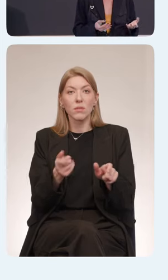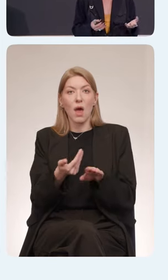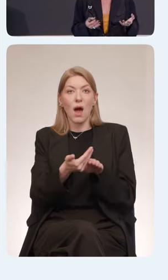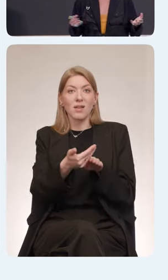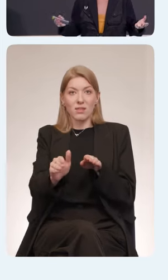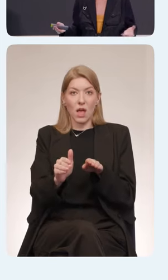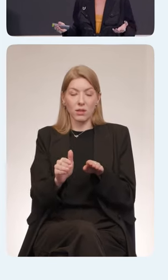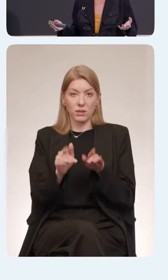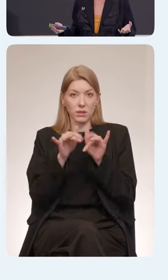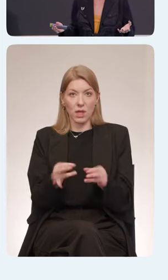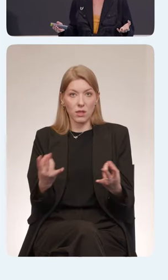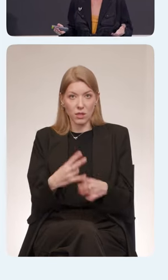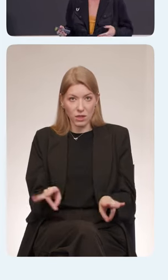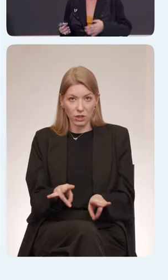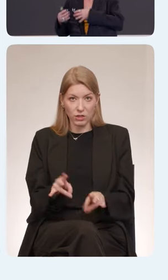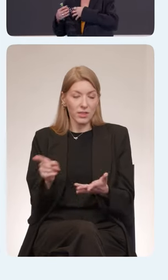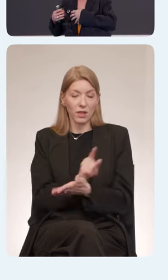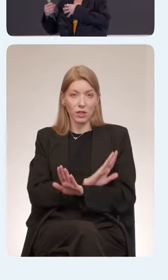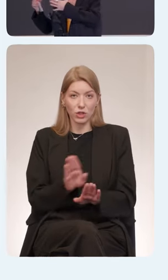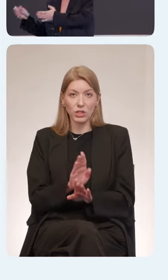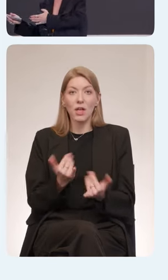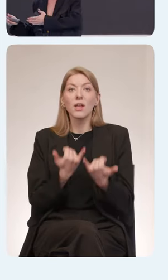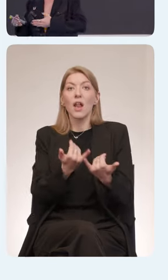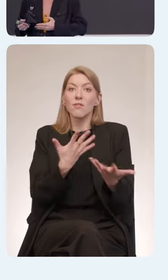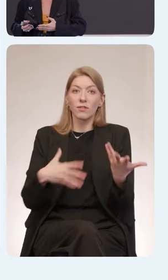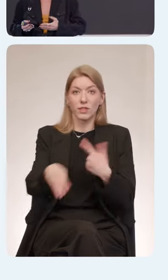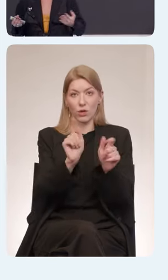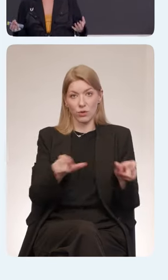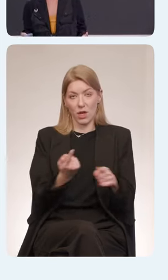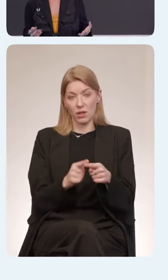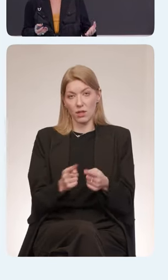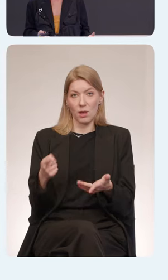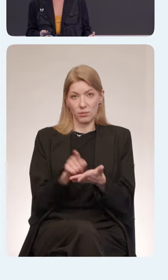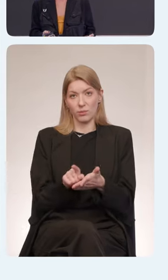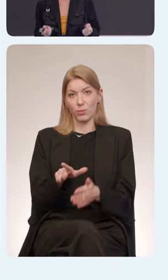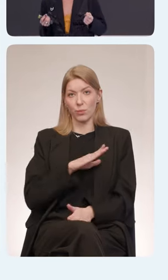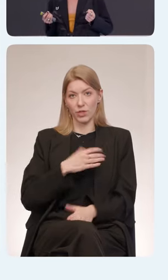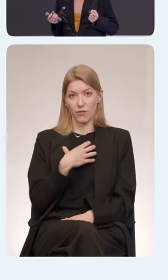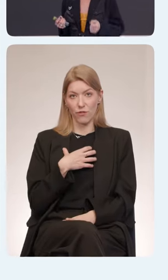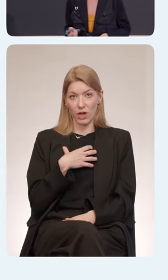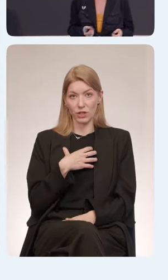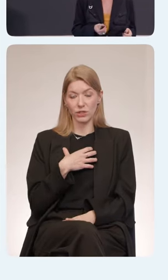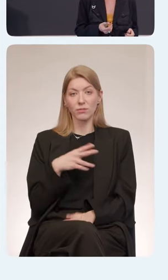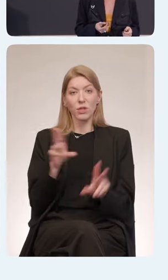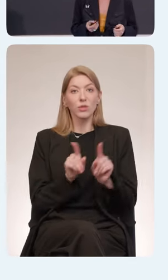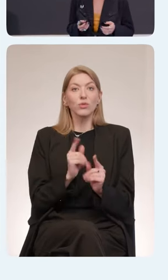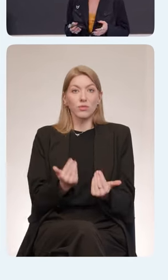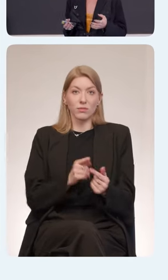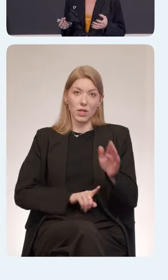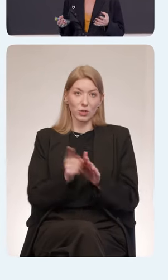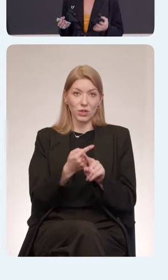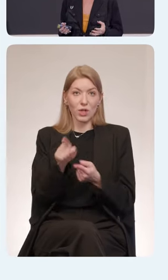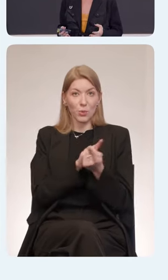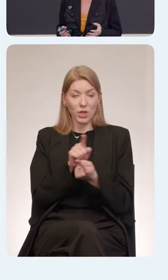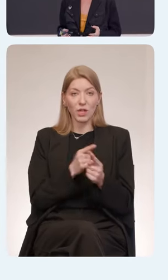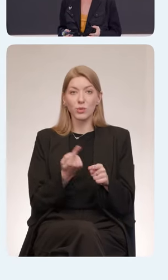это должно быть так же важно, как и вам. И если сейчас это не так, то со временем у этого есть шанс поменяться. И поэтому я считаю, что очень важно